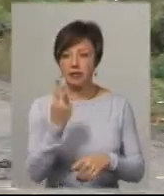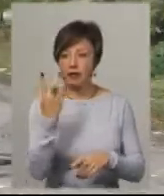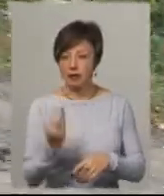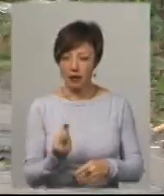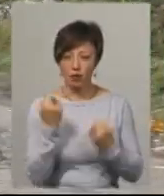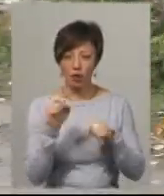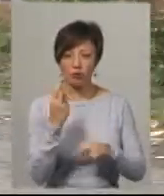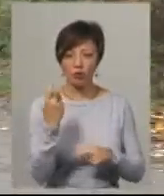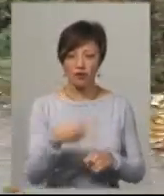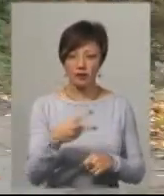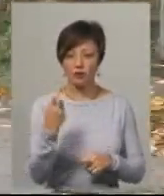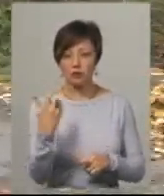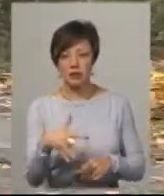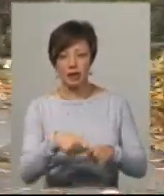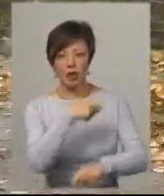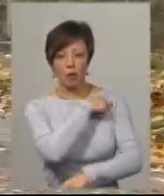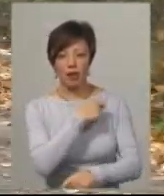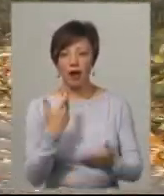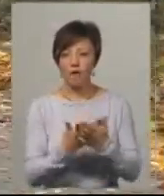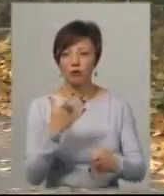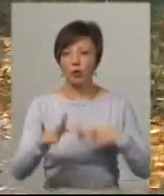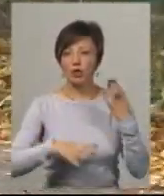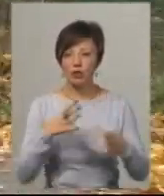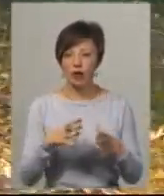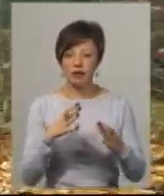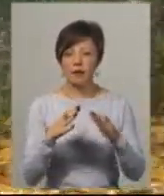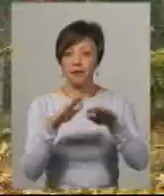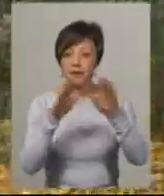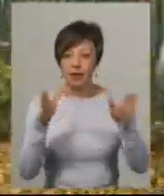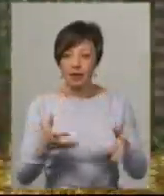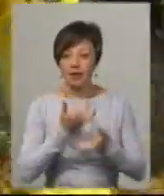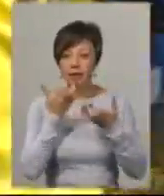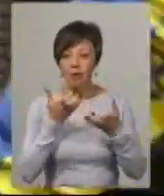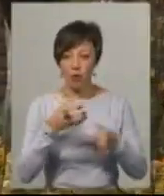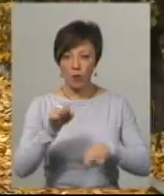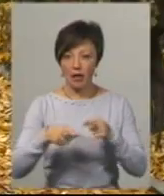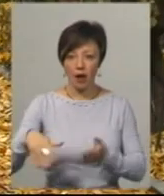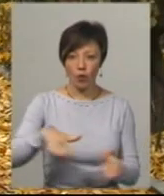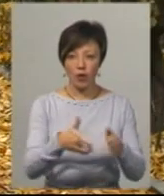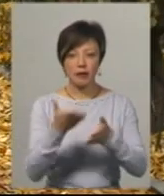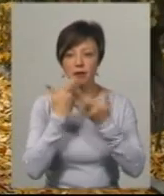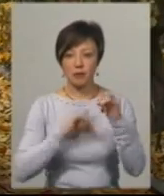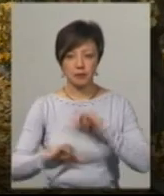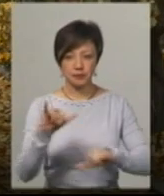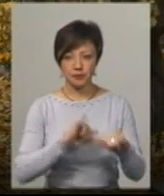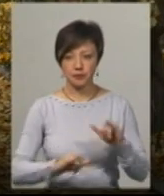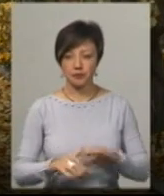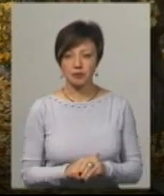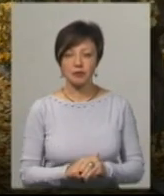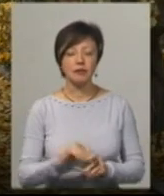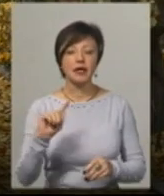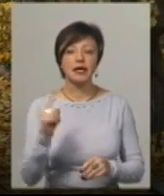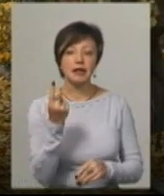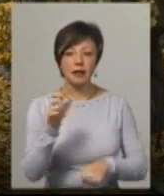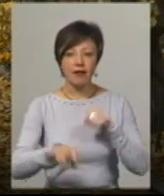Ганна, вона долає 120-150 кілометрів, а от потренуватися укритому й теплому треку українцям ніде. Єдиний велодром, який в нас відкрили